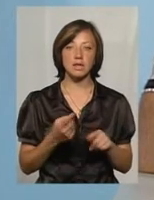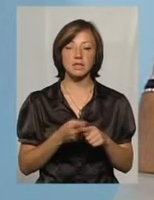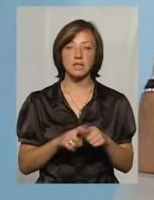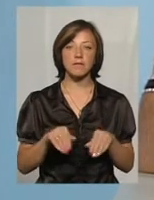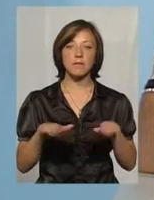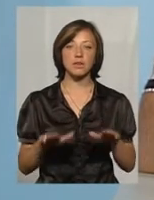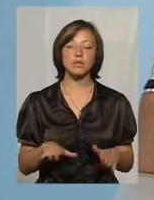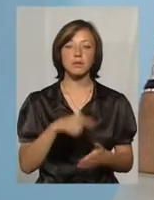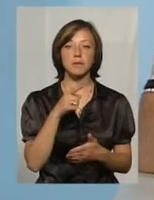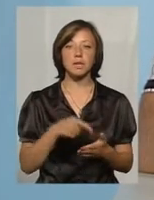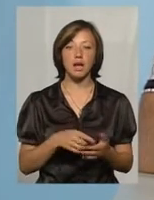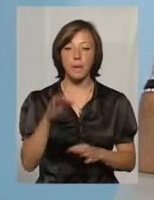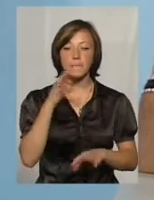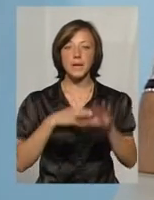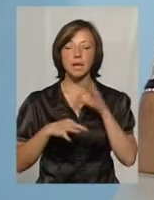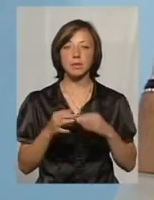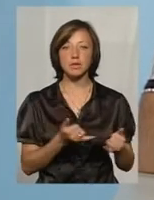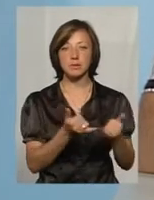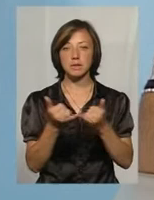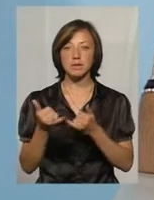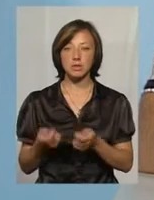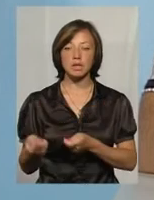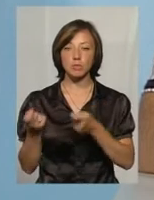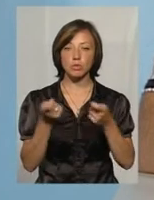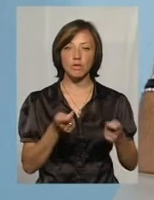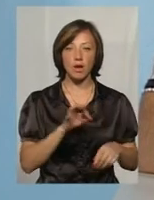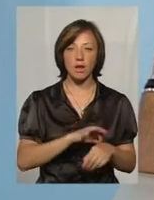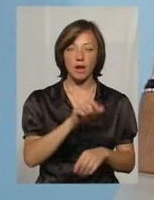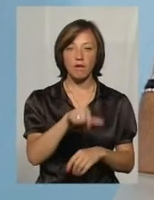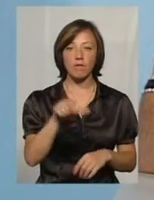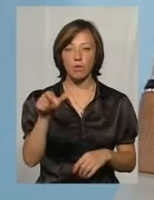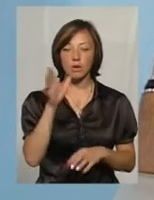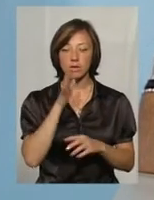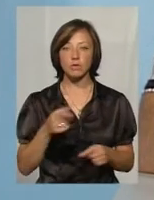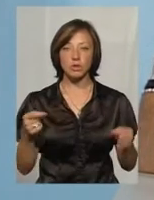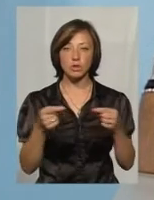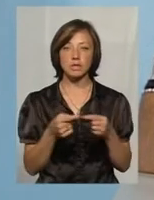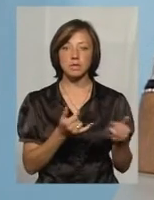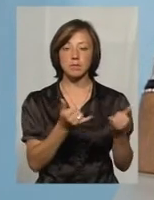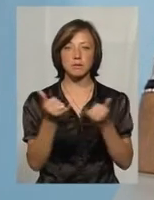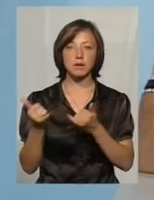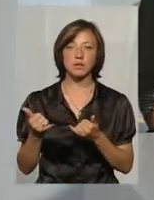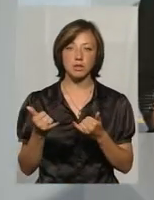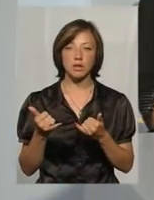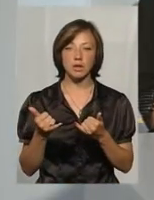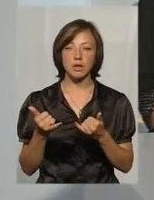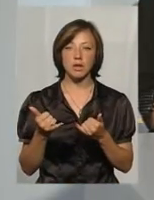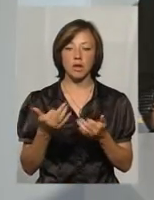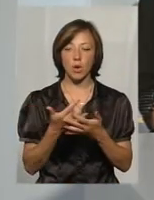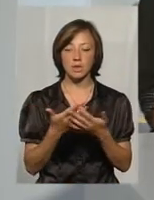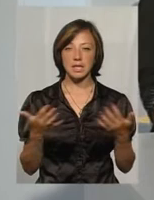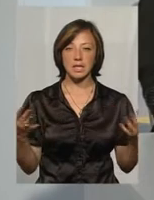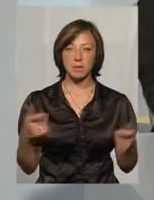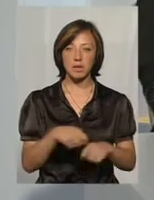вирішення питання медикаментозного забезпечення, транспортування хворих, своєчасного забезпечення розхідними матеріалами